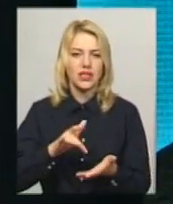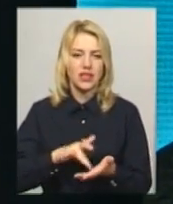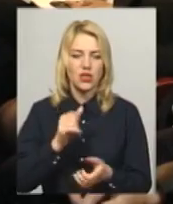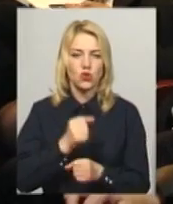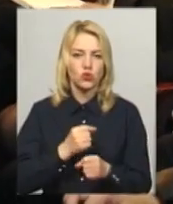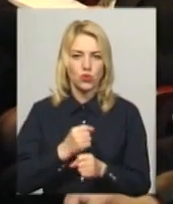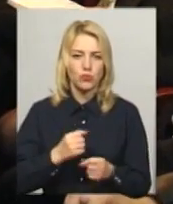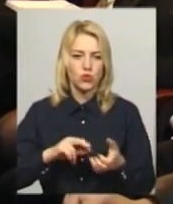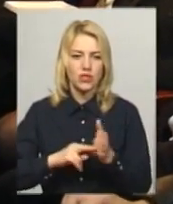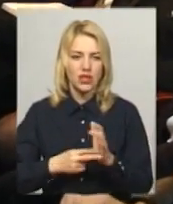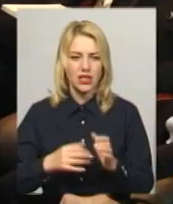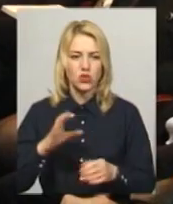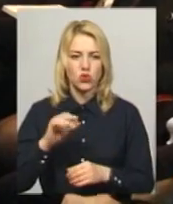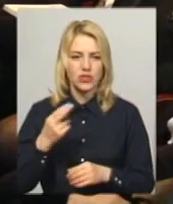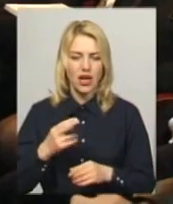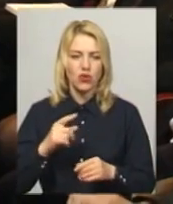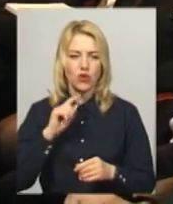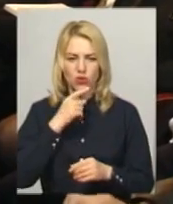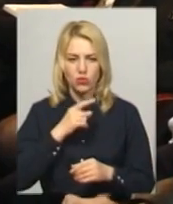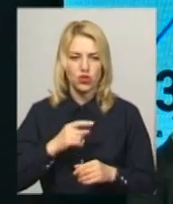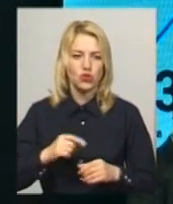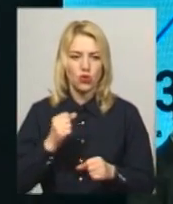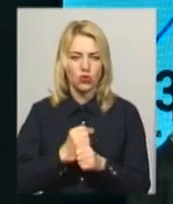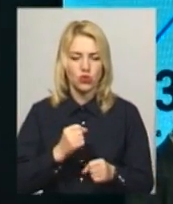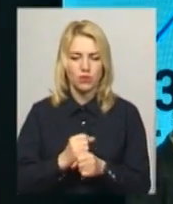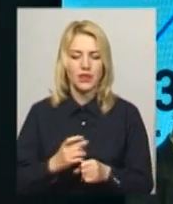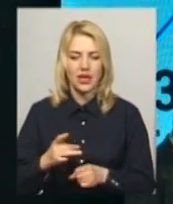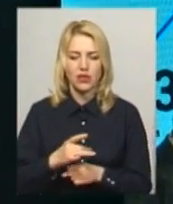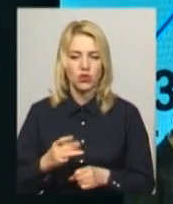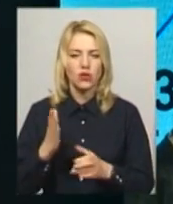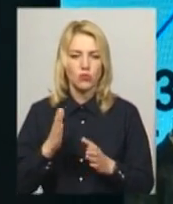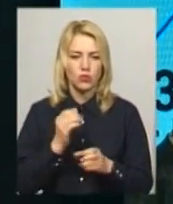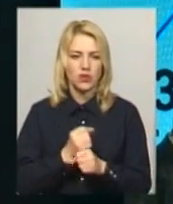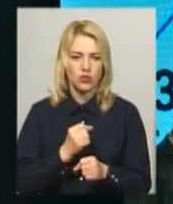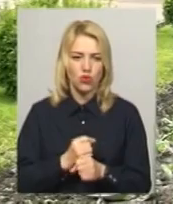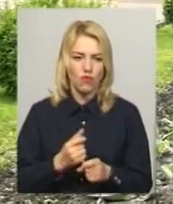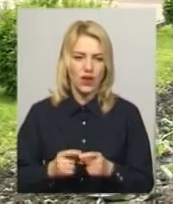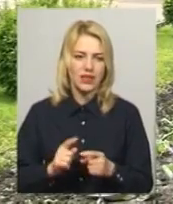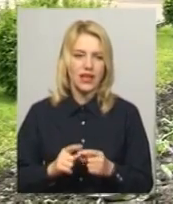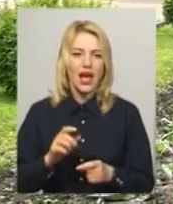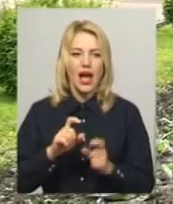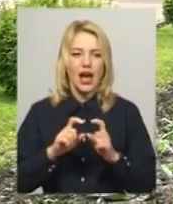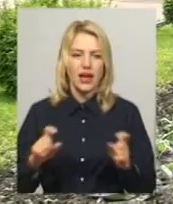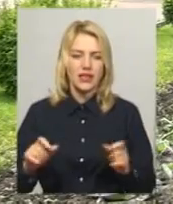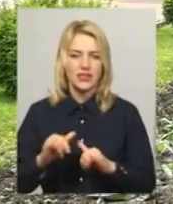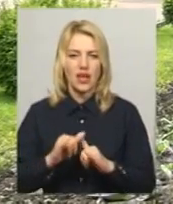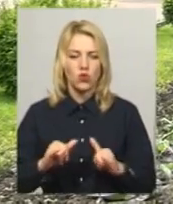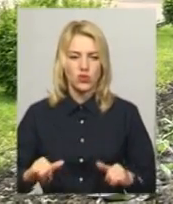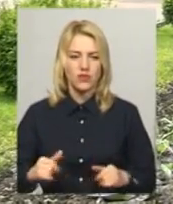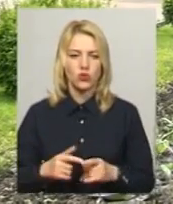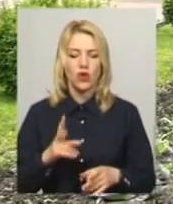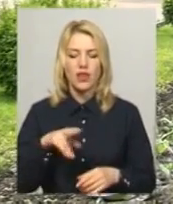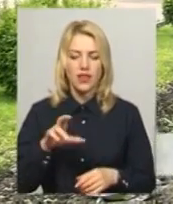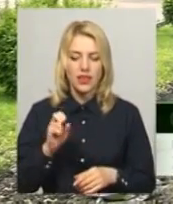соціально-економічного розвитку регіону. Над якою працюватиме і нова агенція регіонального розвитку, каже її менеджер Олена Рудковська. Над розробкою